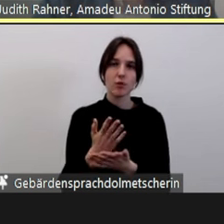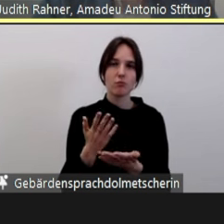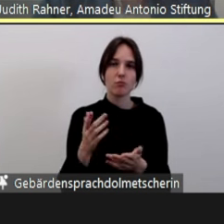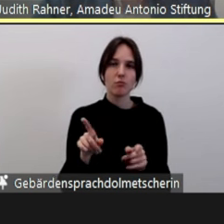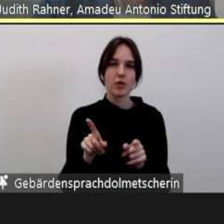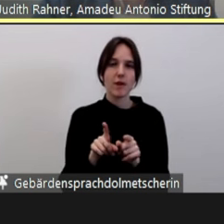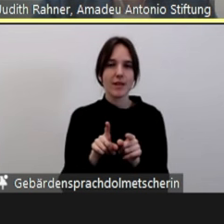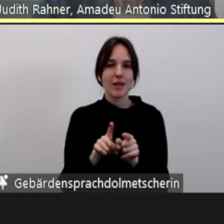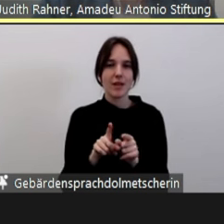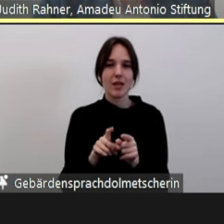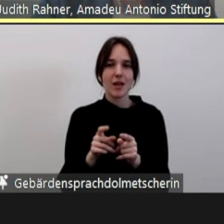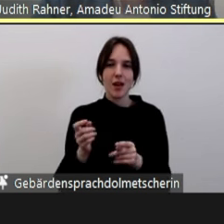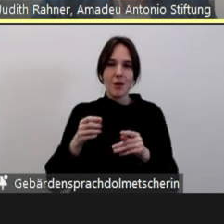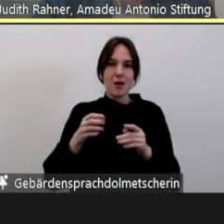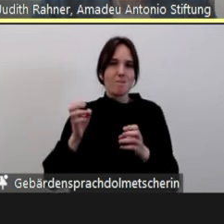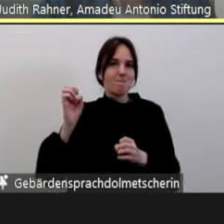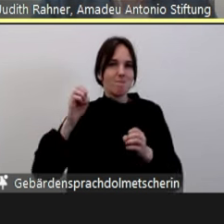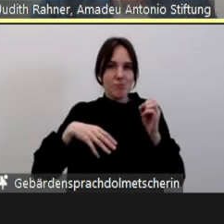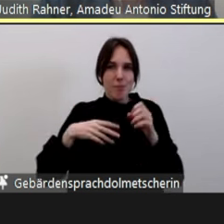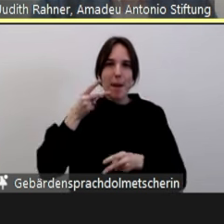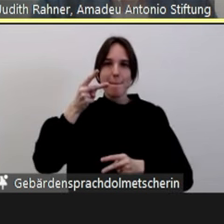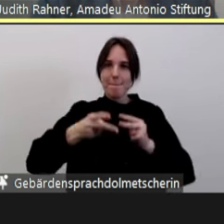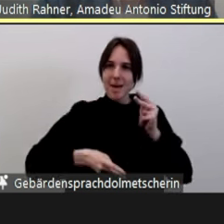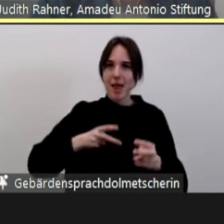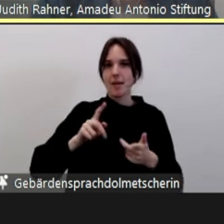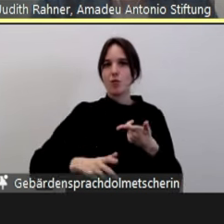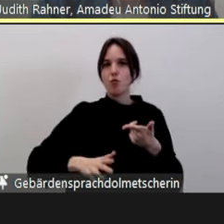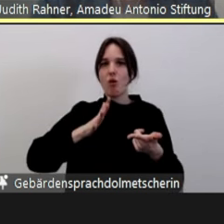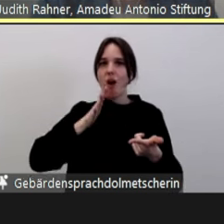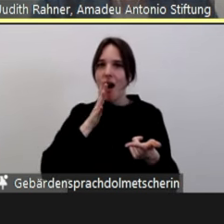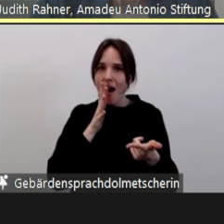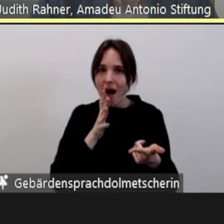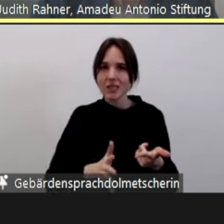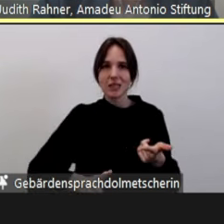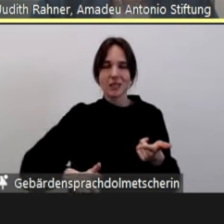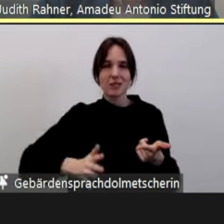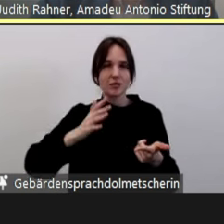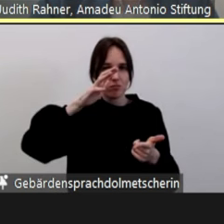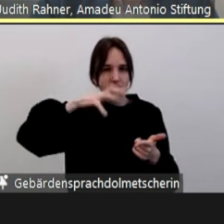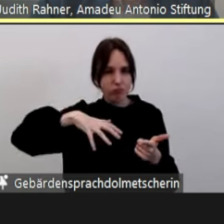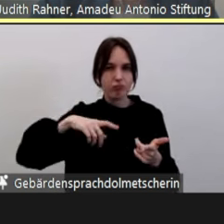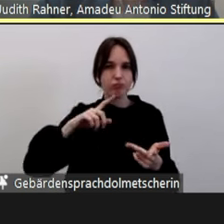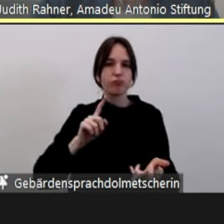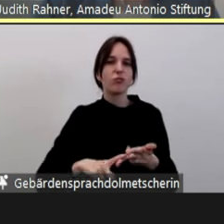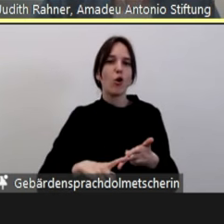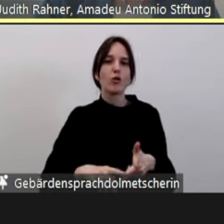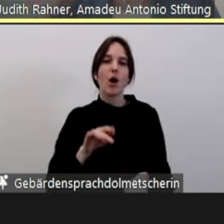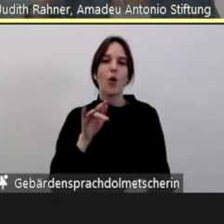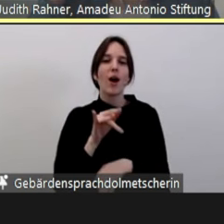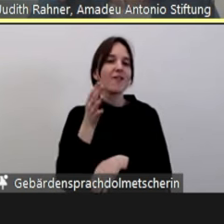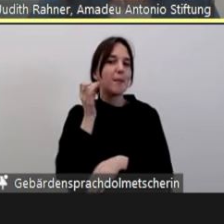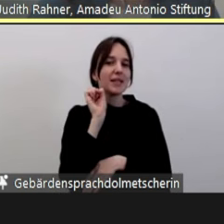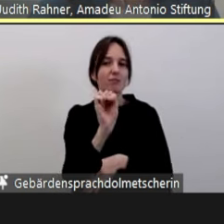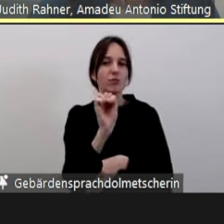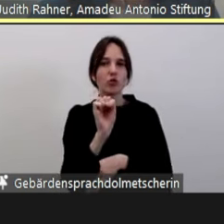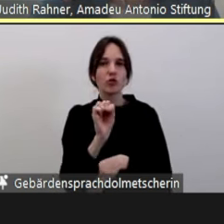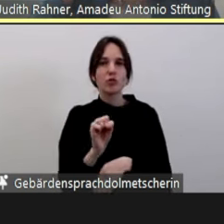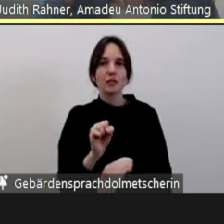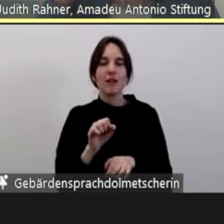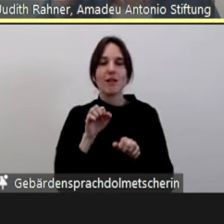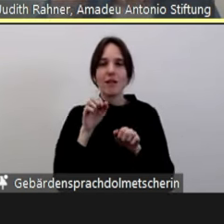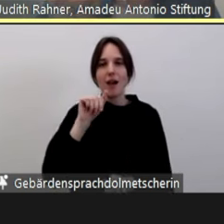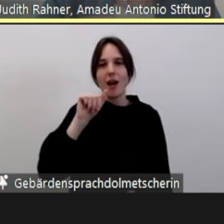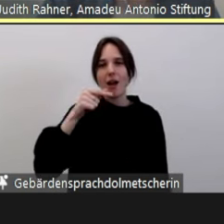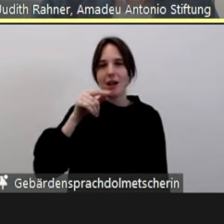Kessel buntes. Also da fällt alles an Beleidigungen, Hate Speech und auch antifeministische Agitationen runter, die uns so gemeldet wurden.